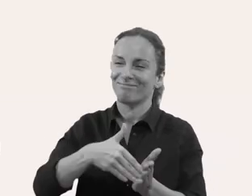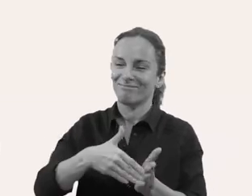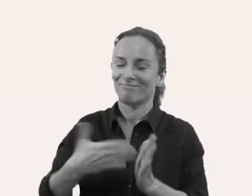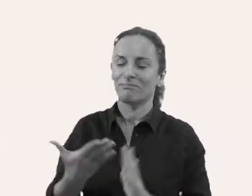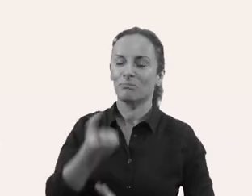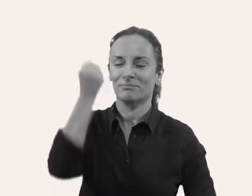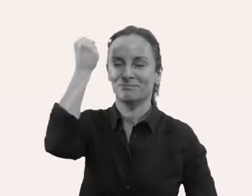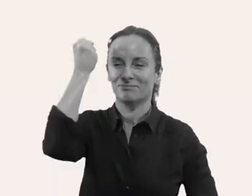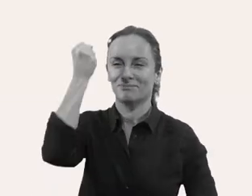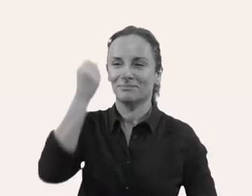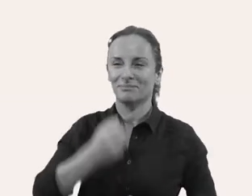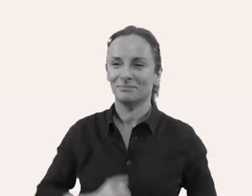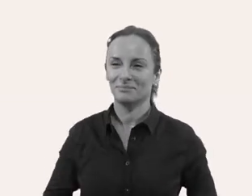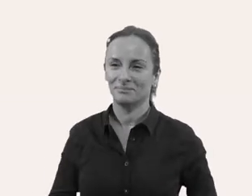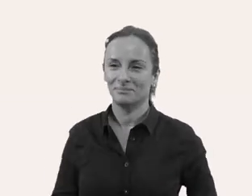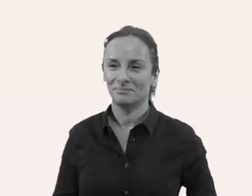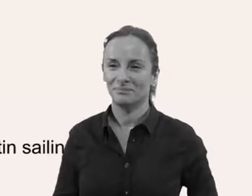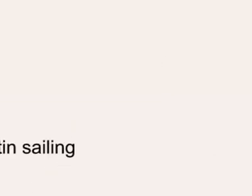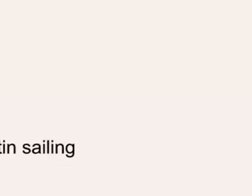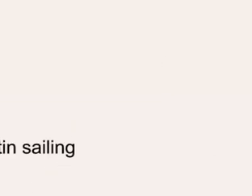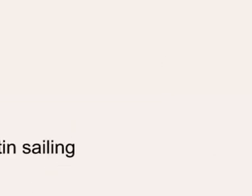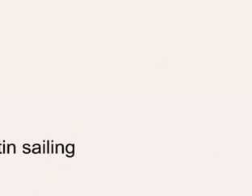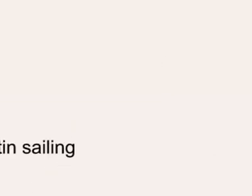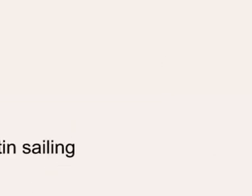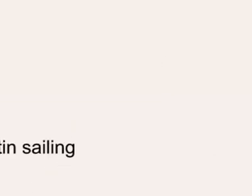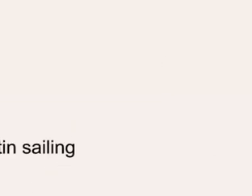mantenir-lo viu.